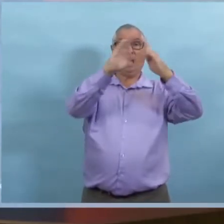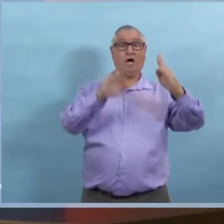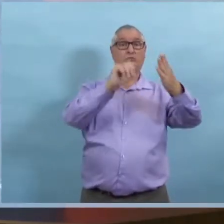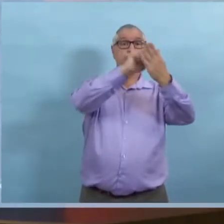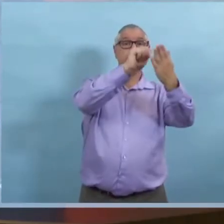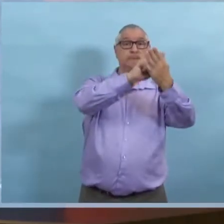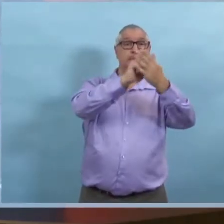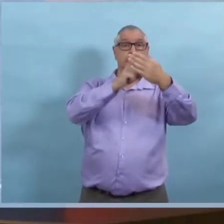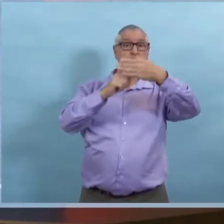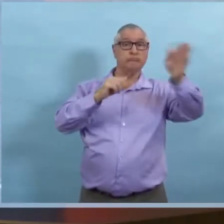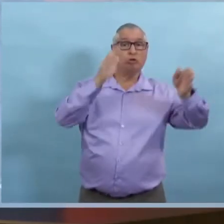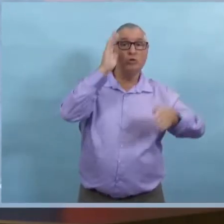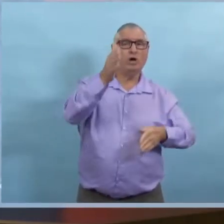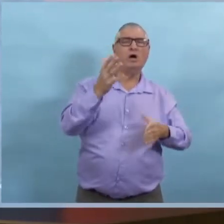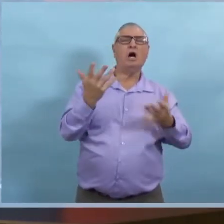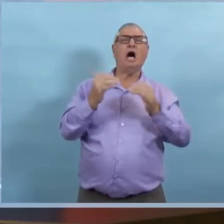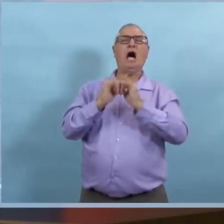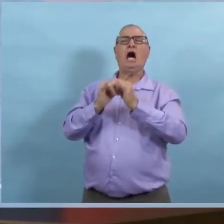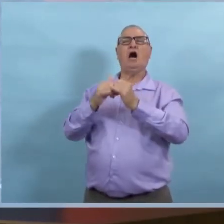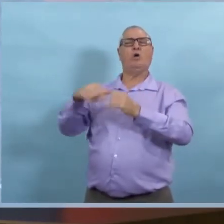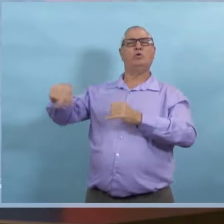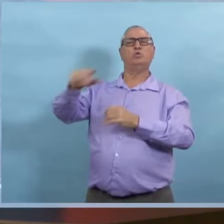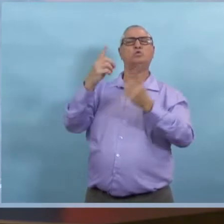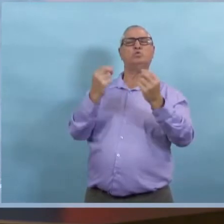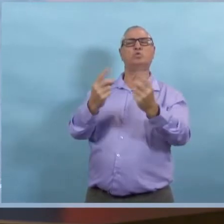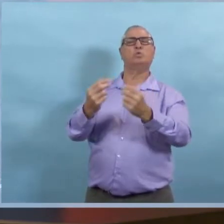'il y a plus de gens qu'autorisés chez eux ?